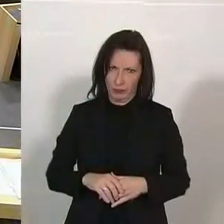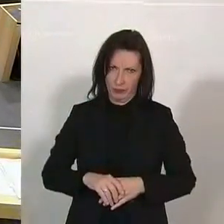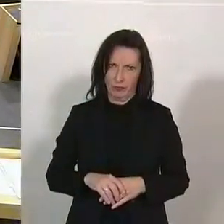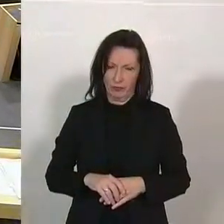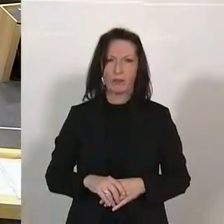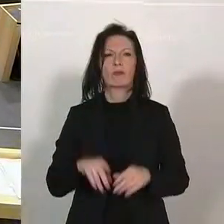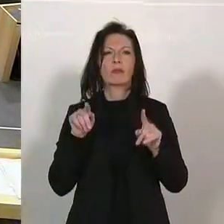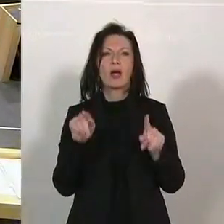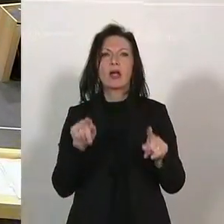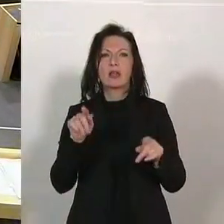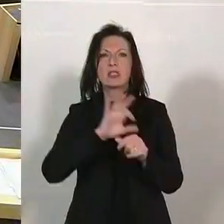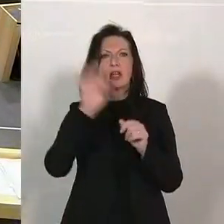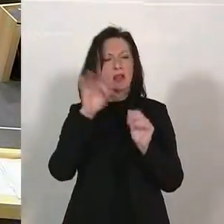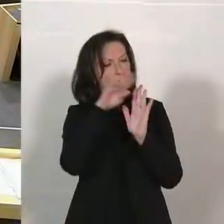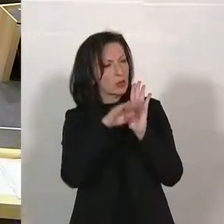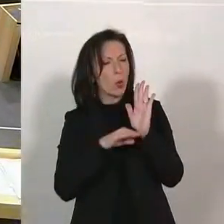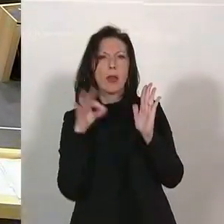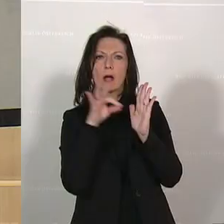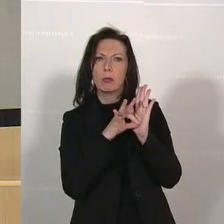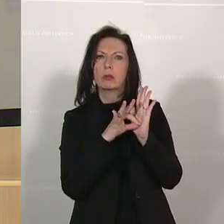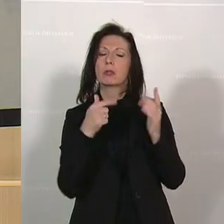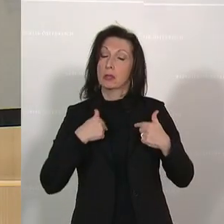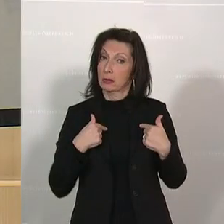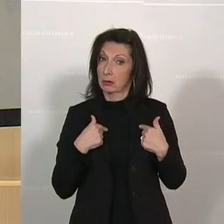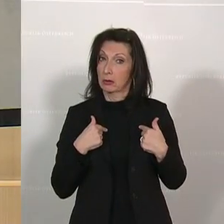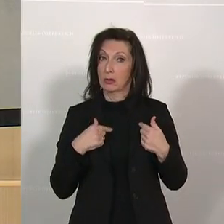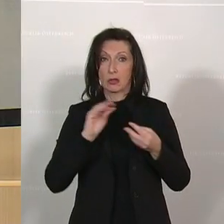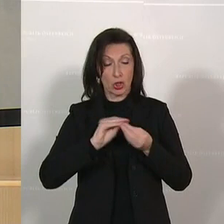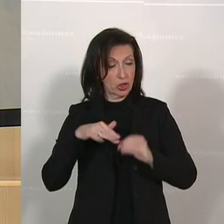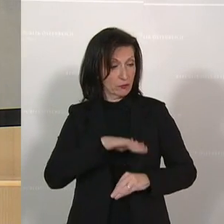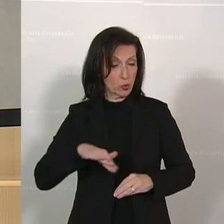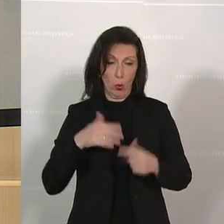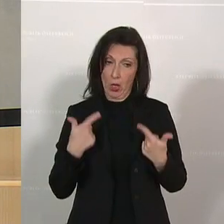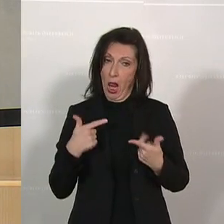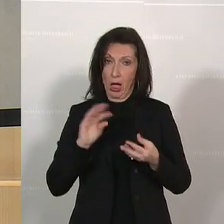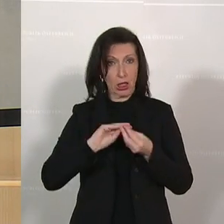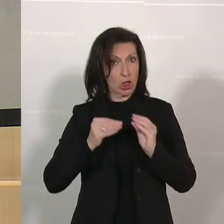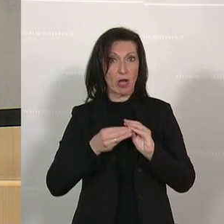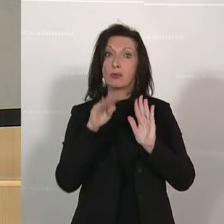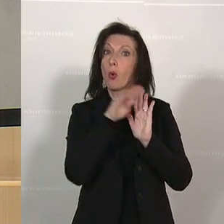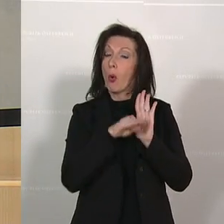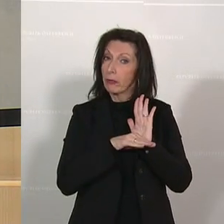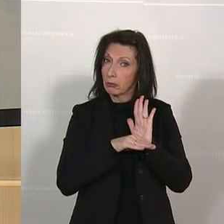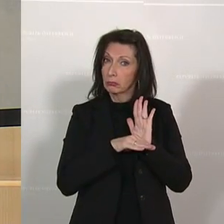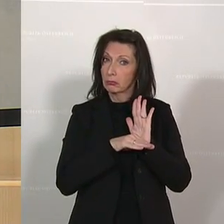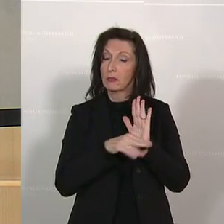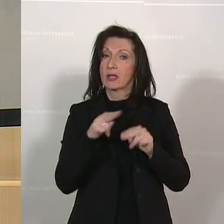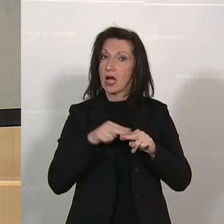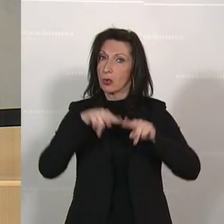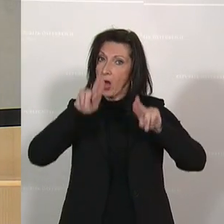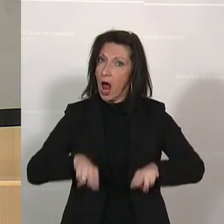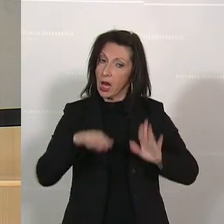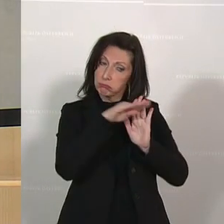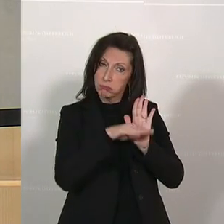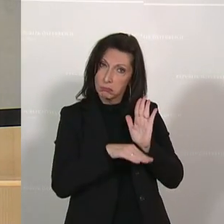Gerne behandle ich diesen Tagesordnungspunkt. Ich bewege mich auf der Geschäftsgrundlage der Geschäftsordnung des Nationalrates.